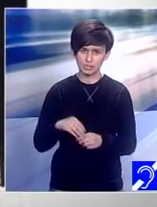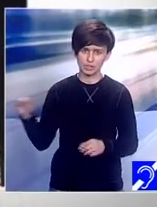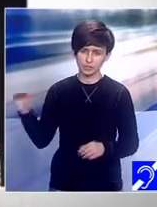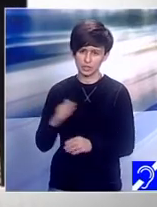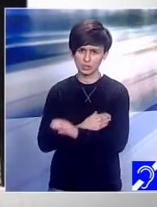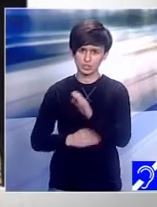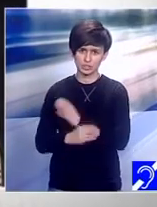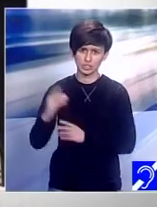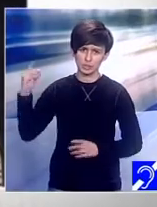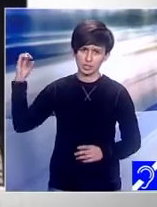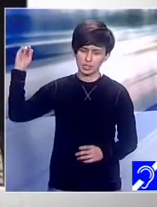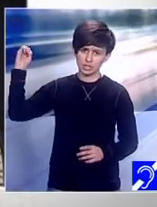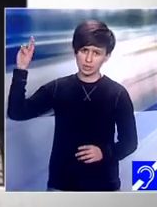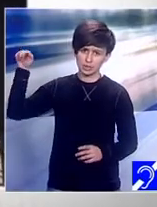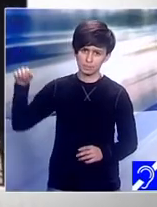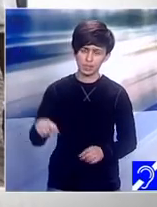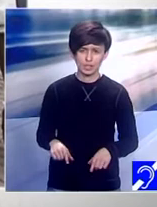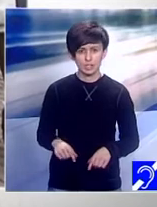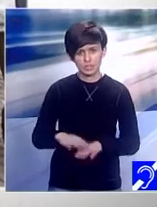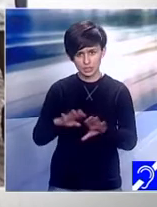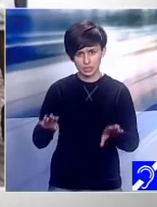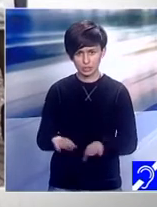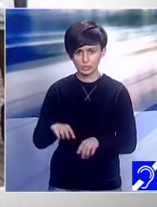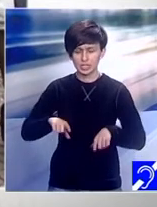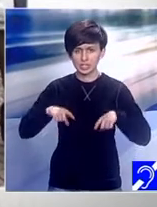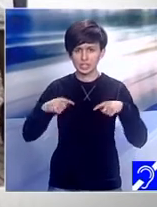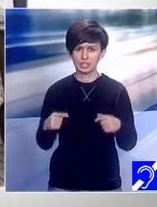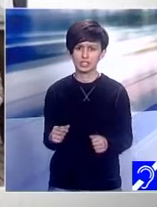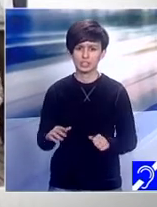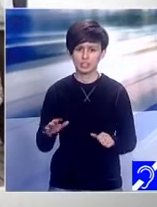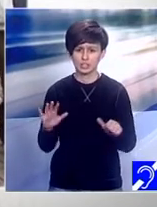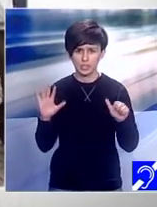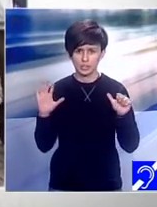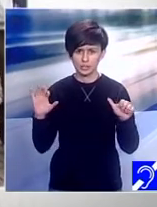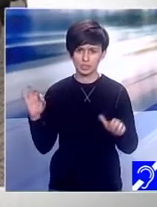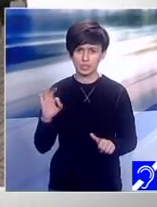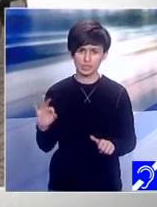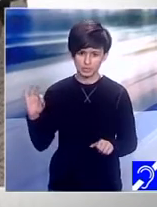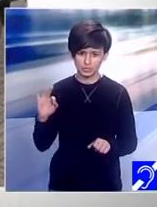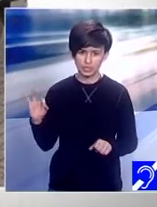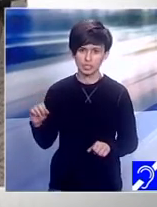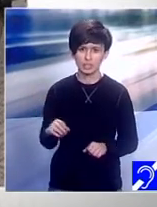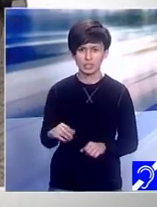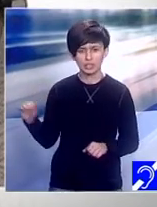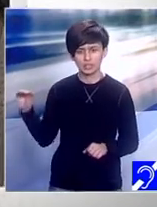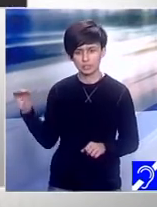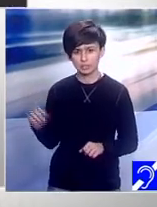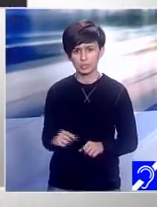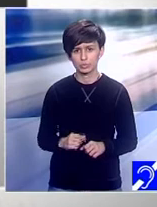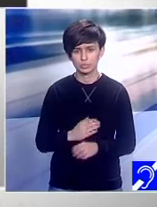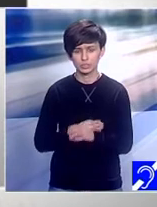milioane de persoane cu sindrom Down. Peste 4.000 dintre ei sunt înregistrați în evidențele instituțiilor din țara noastră.